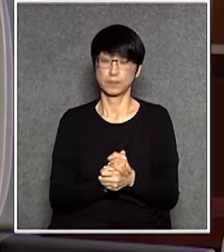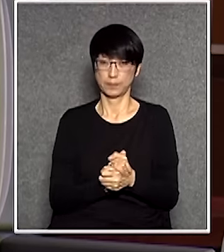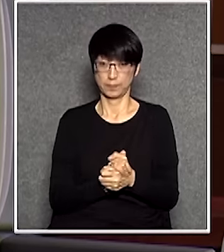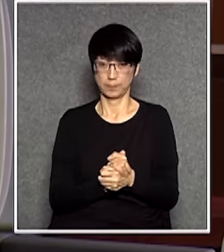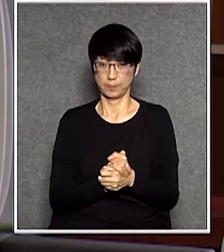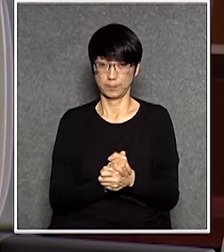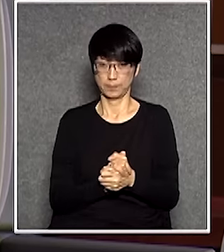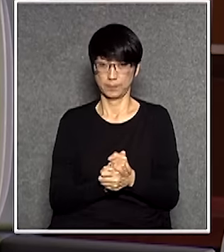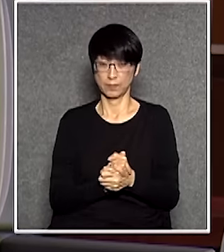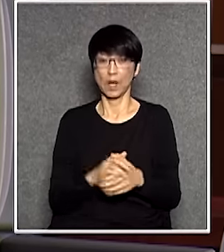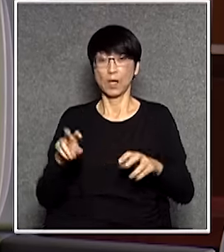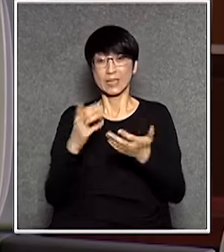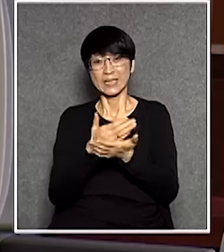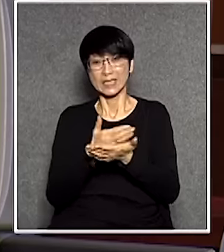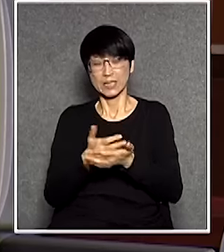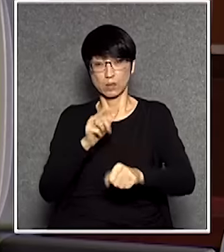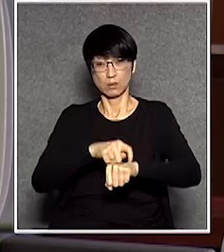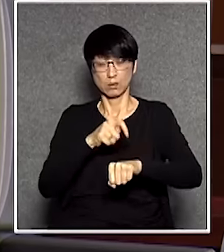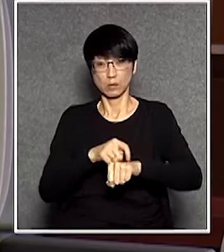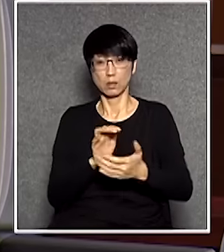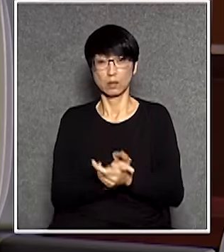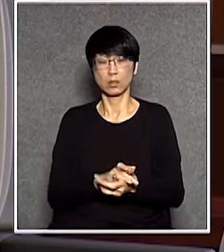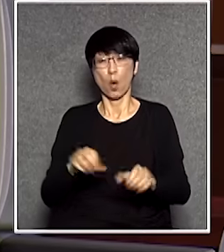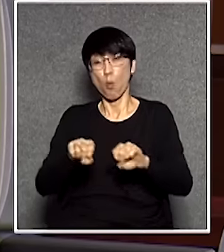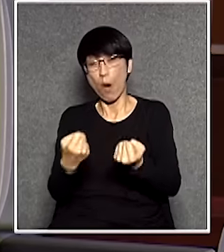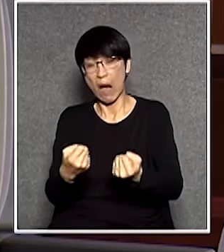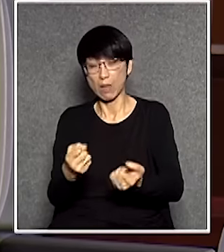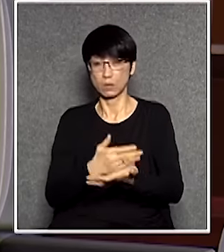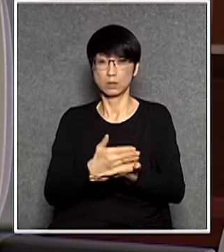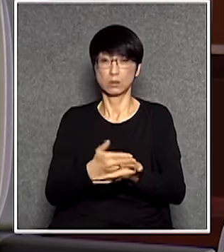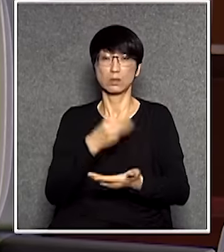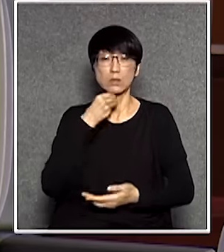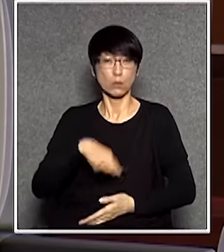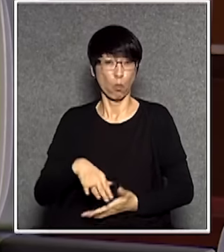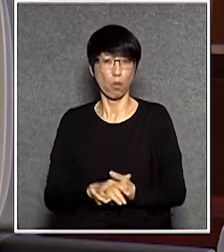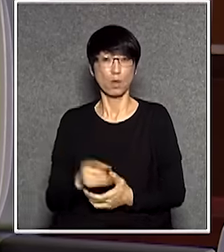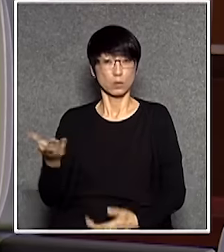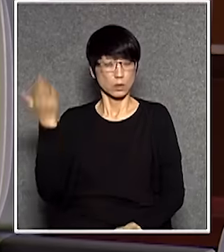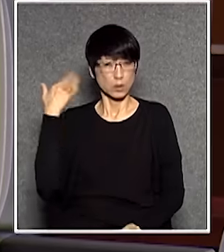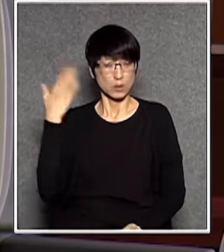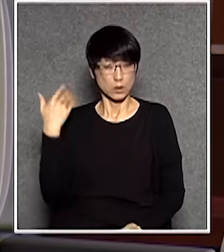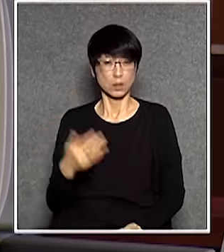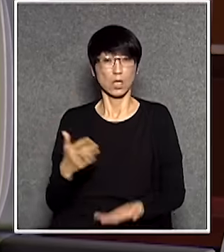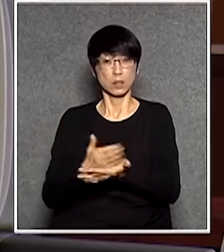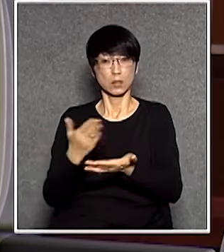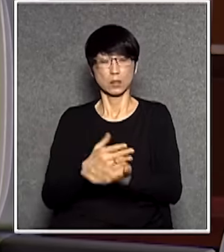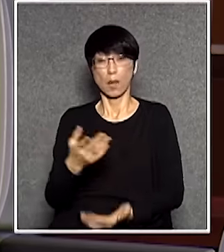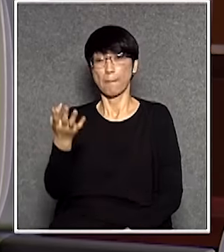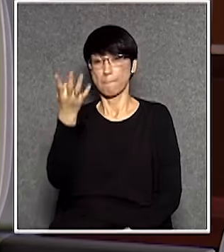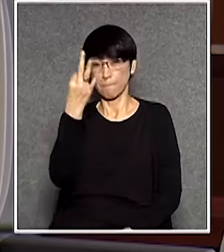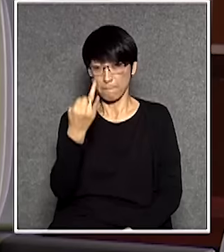在進行測試期間又試過跪低是不是總之過去很多次測試都有問題